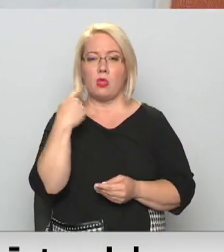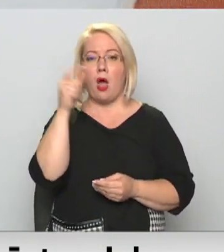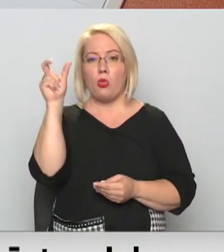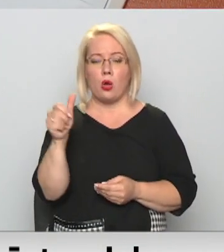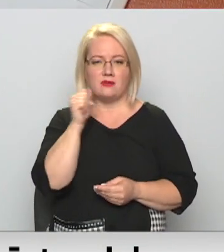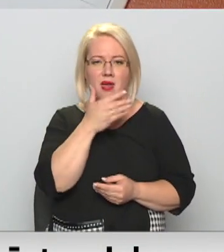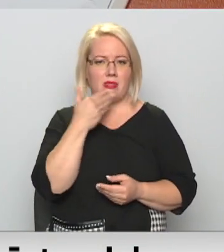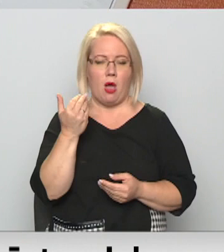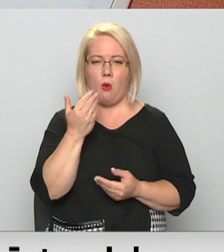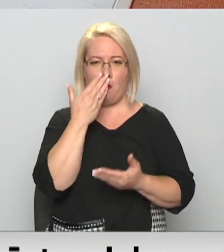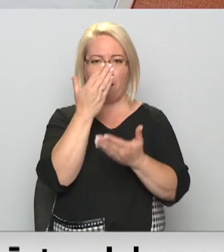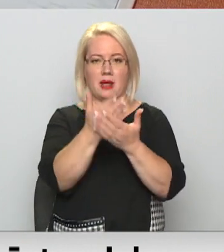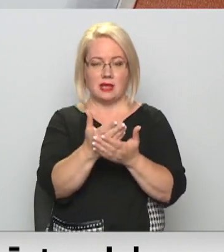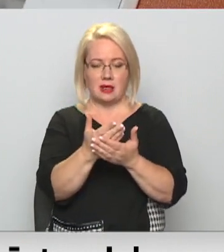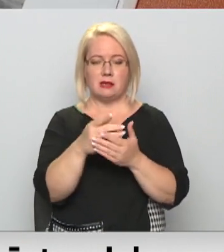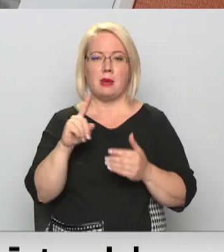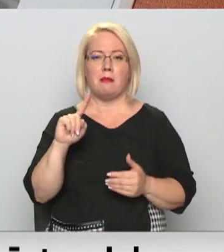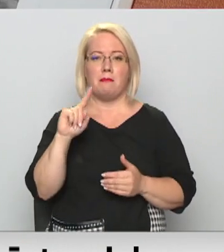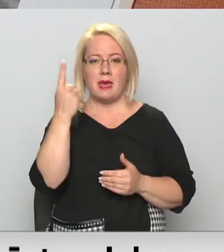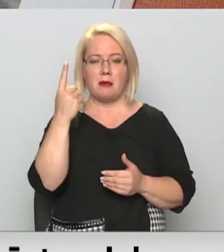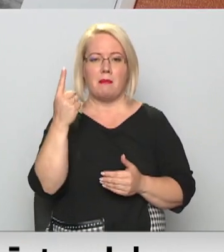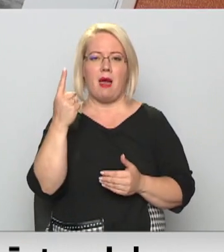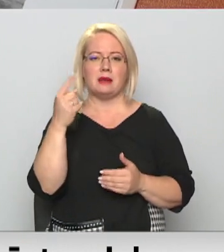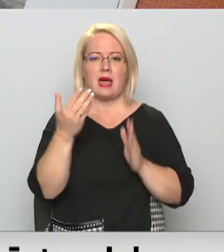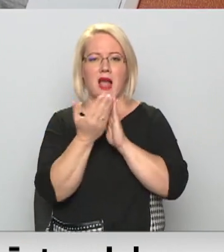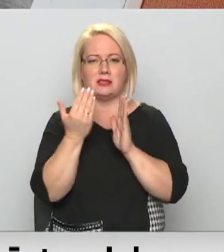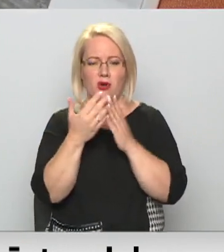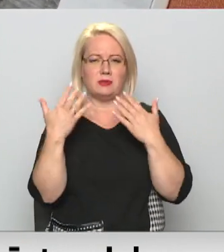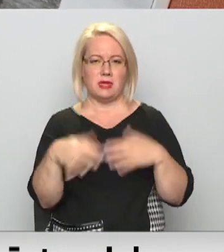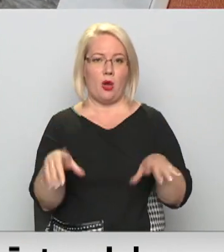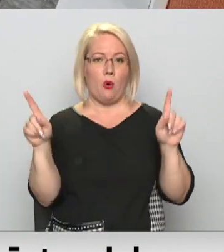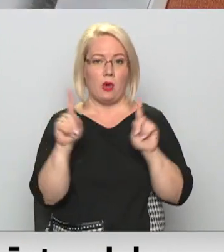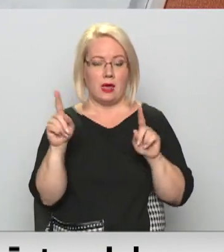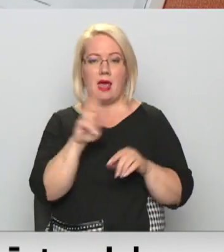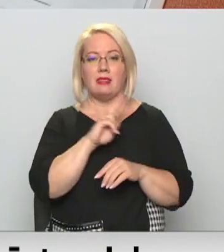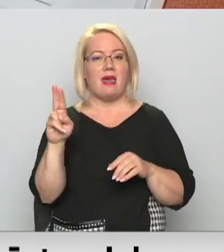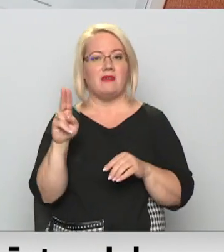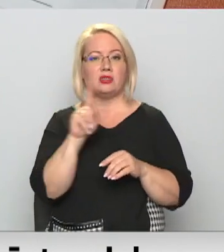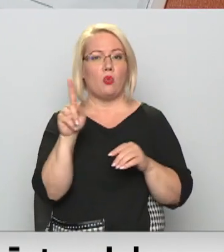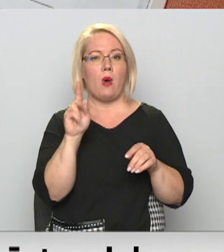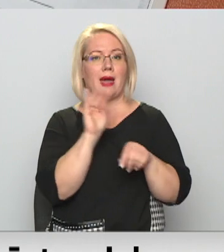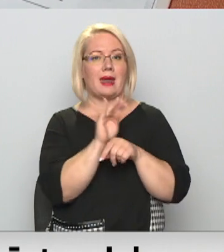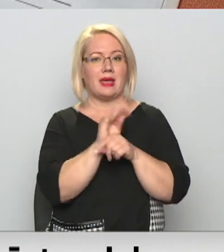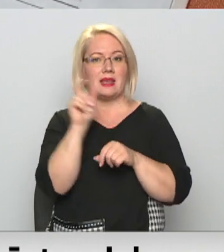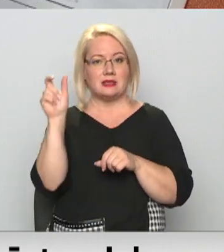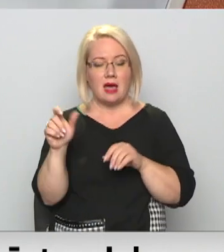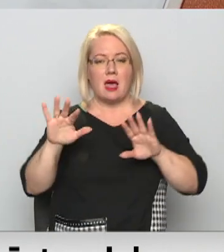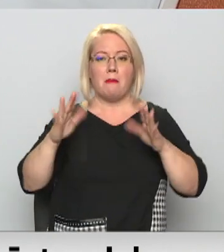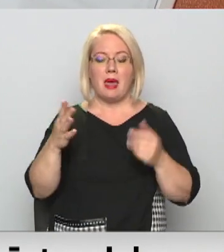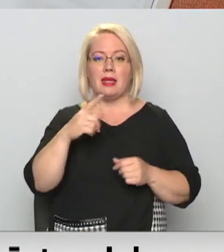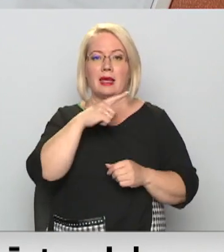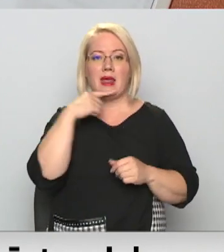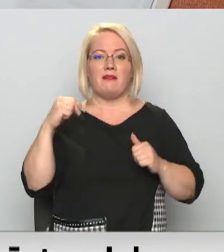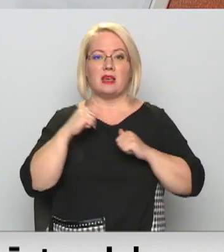prezentēt, bet pirmās atsaugsmas jau ir sagaidītas. Taču nevis no piemēram recenzenta, bet Krievijas generāla konsulāta